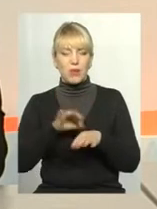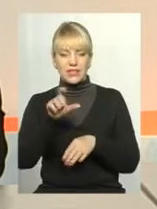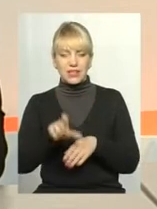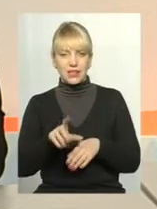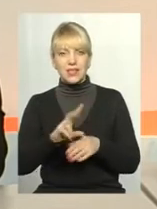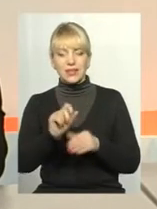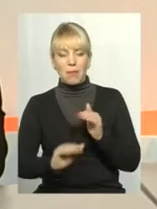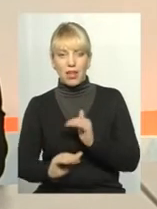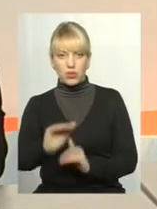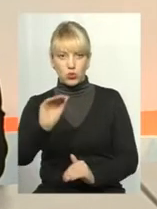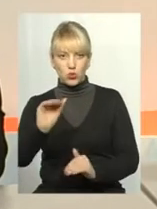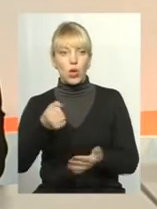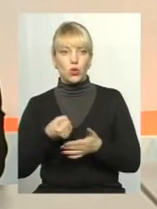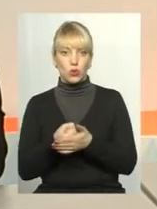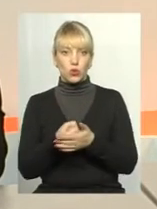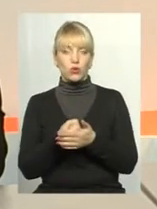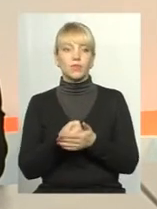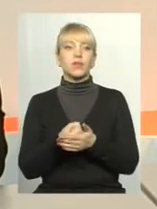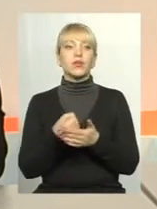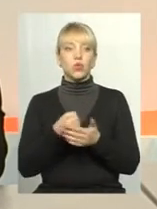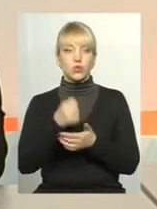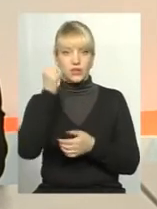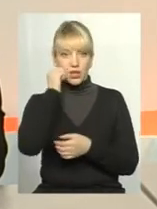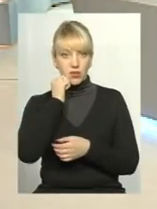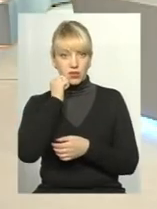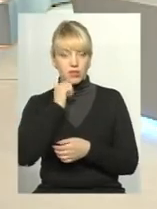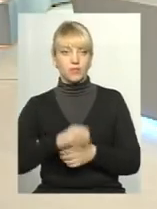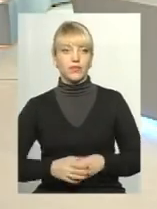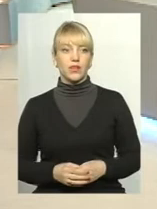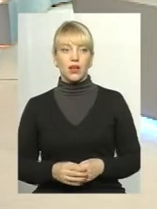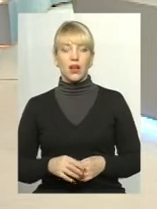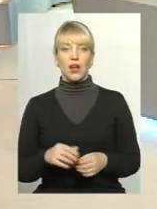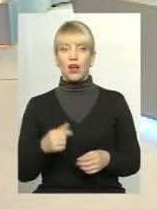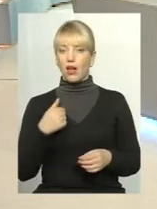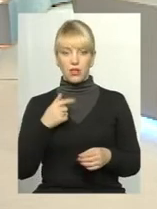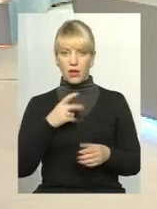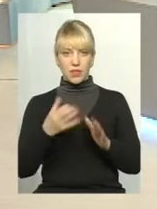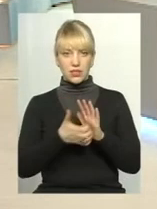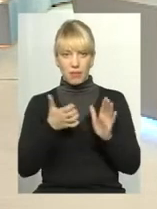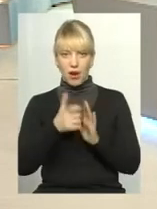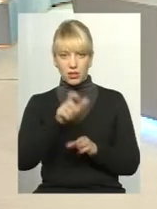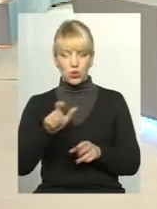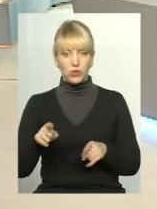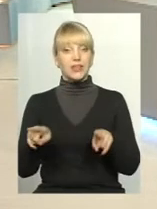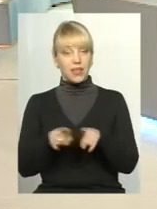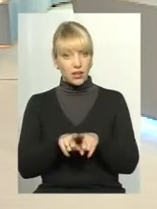з маличку до старості. А не забрати нам кадрів саме таких,